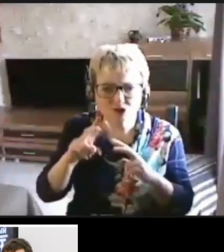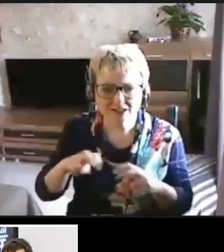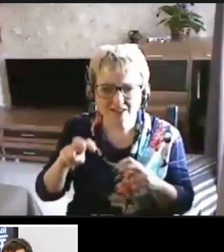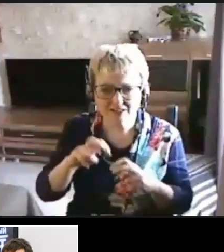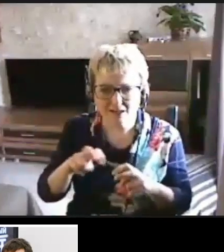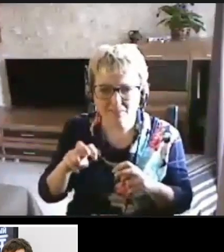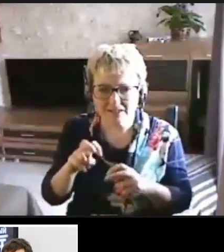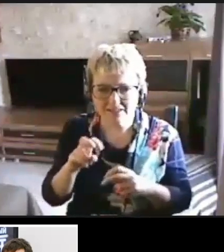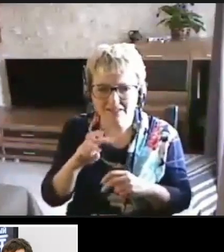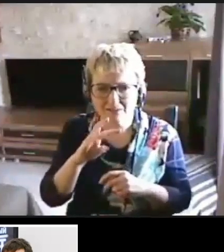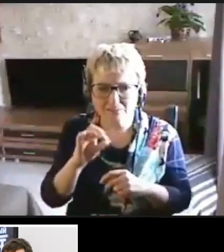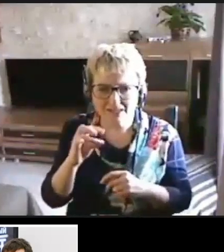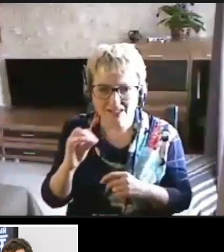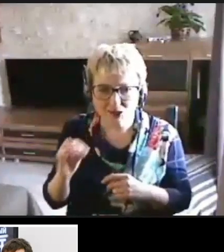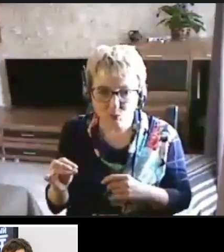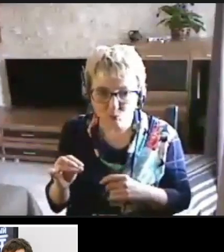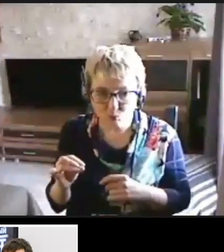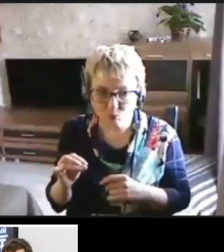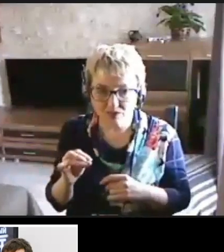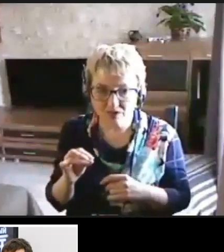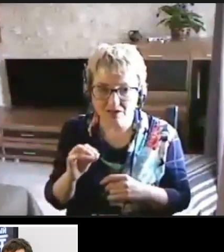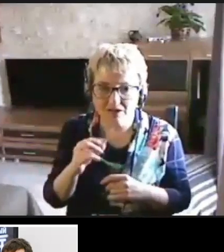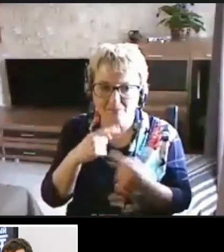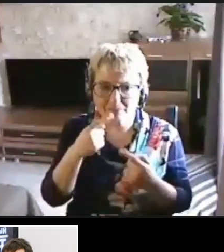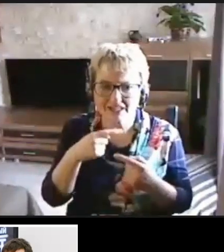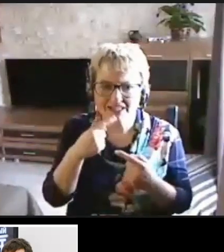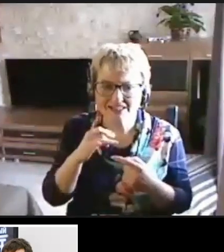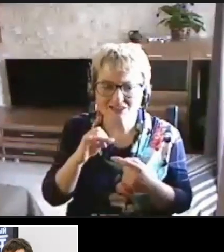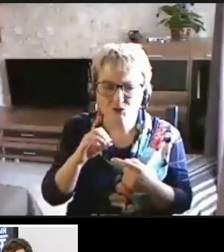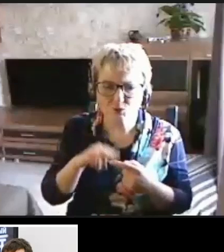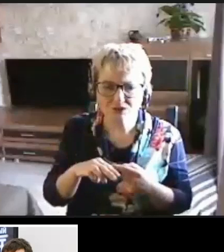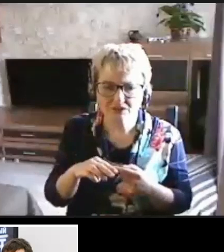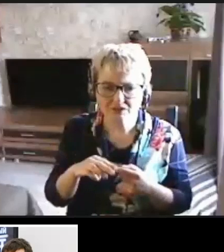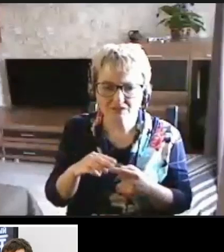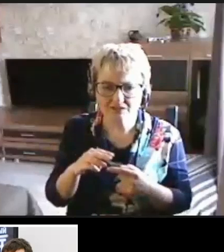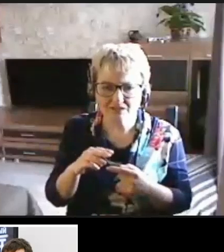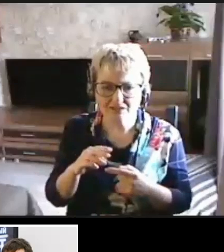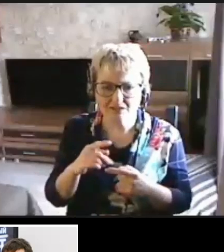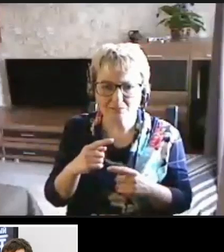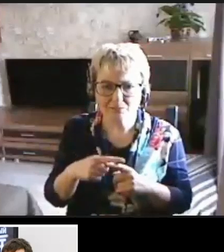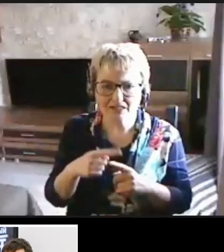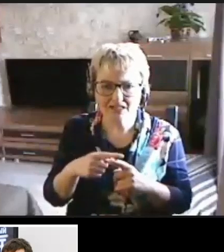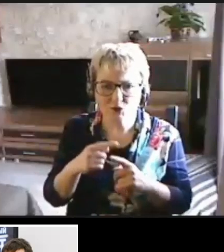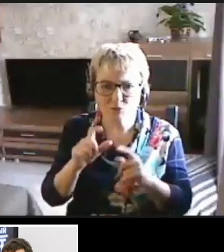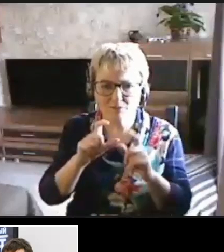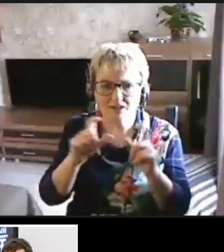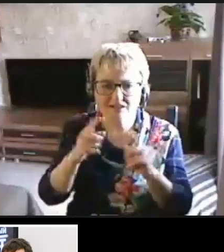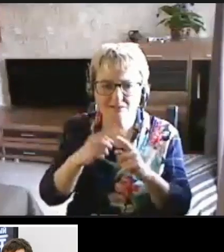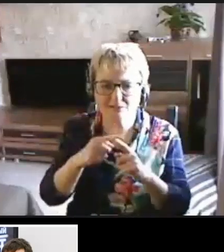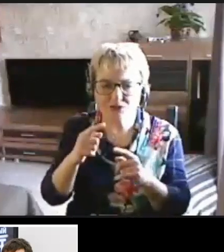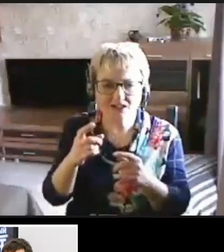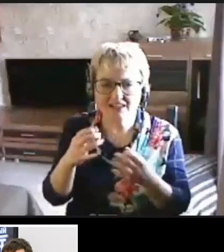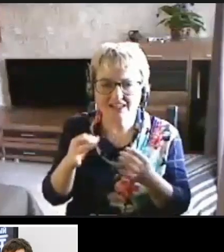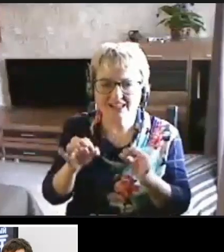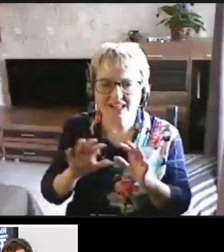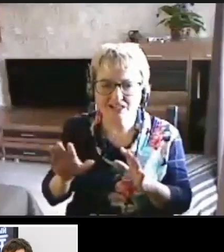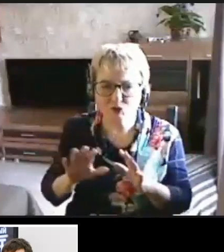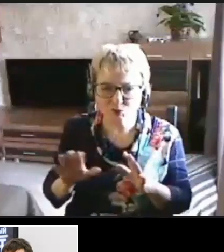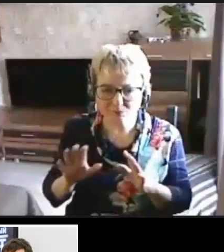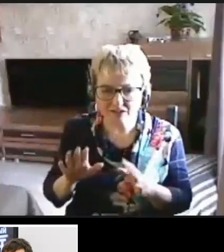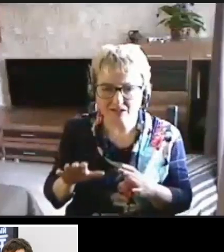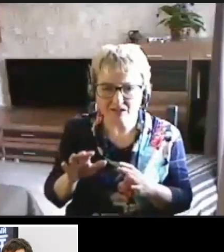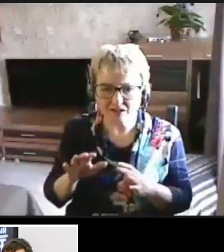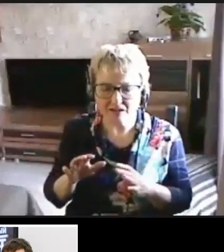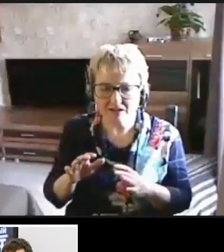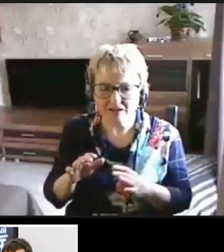с меню. Произносит перекресток. Да, практически недоступно. Все правильно. Не хотелось бы никого обидеть.